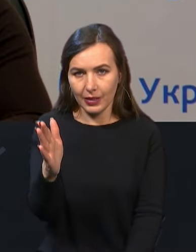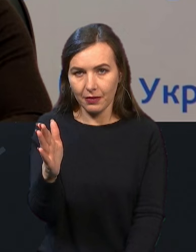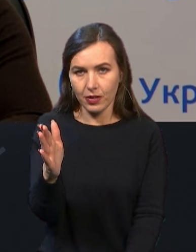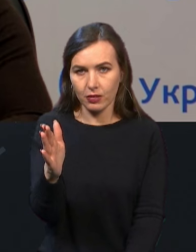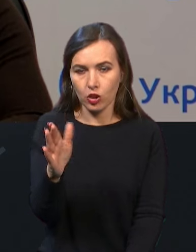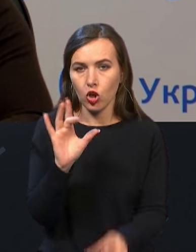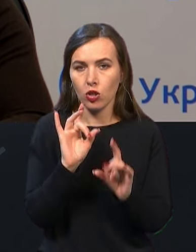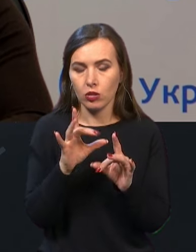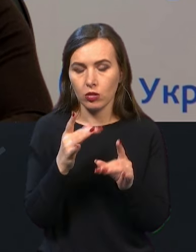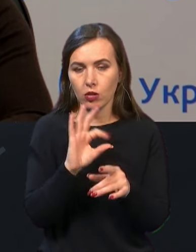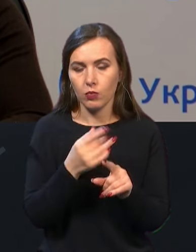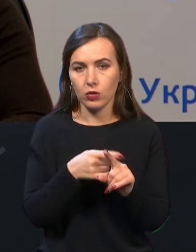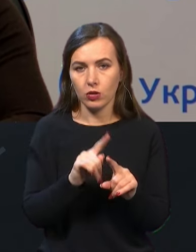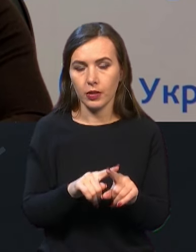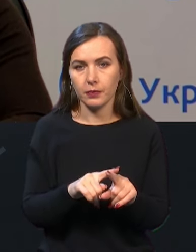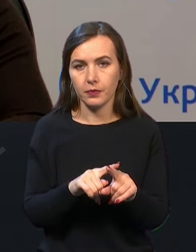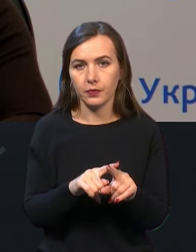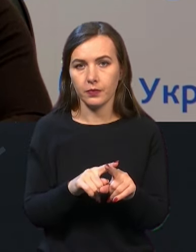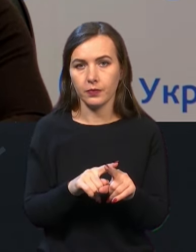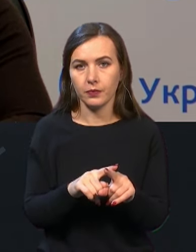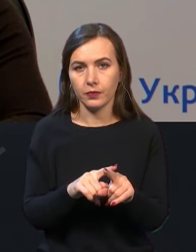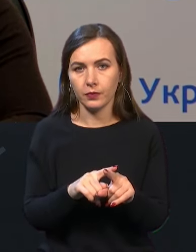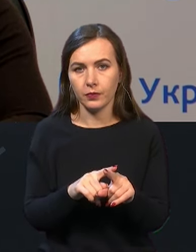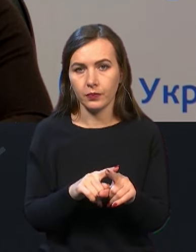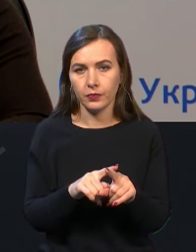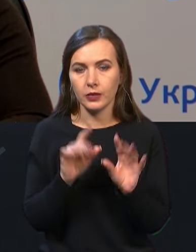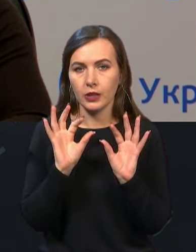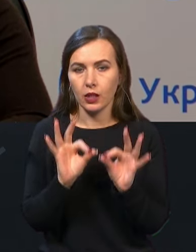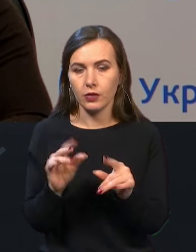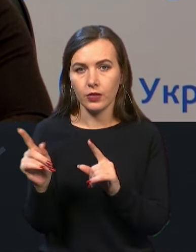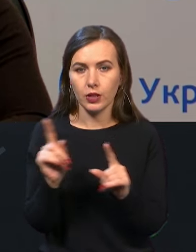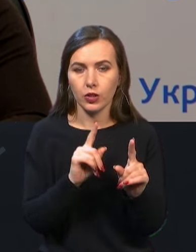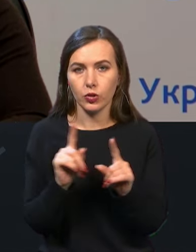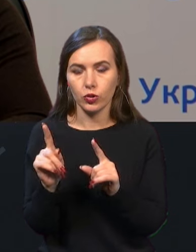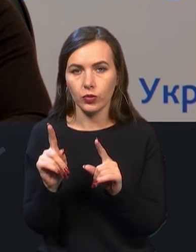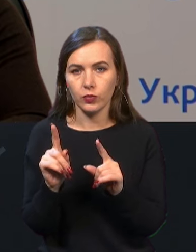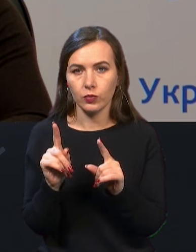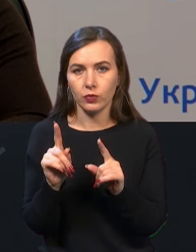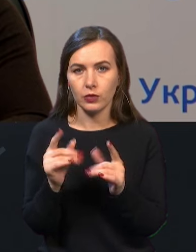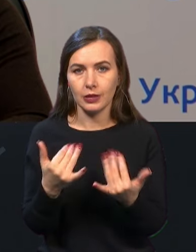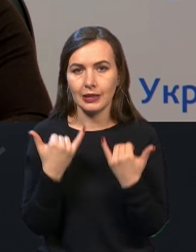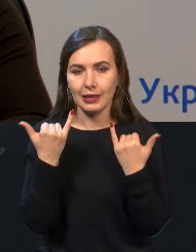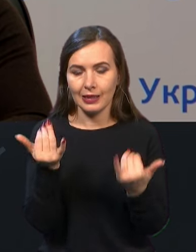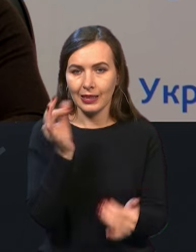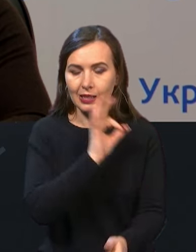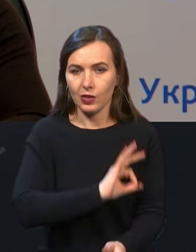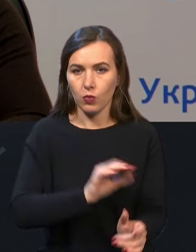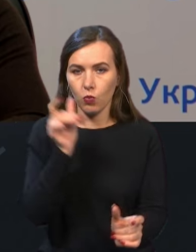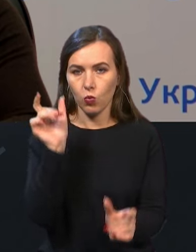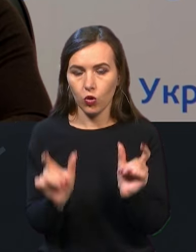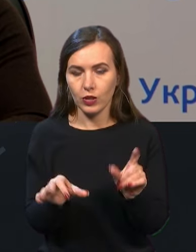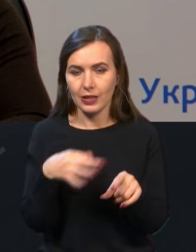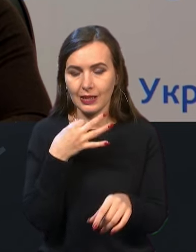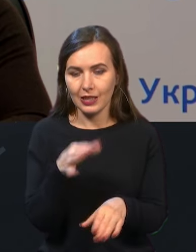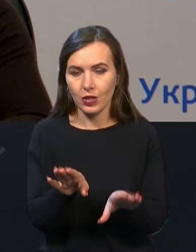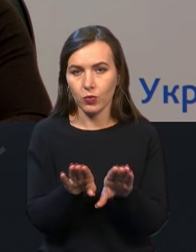Розкажіть про це. Ну, звичайно, що для споживачів, скажімо